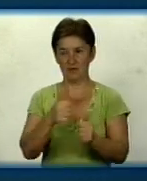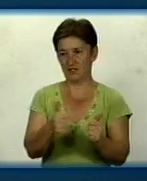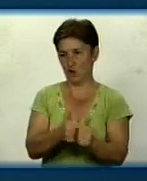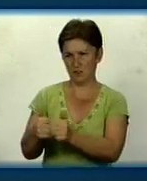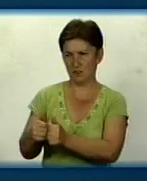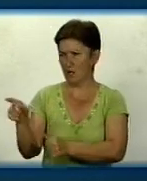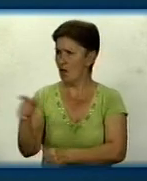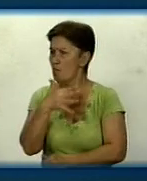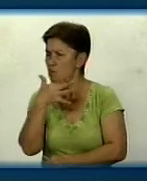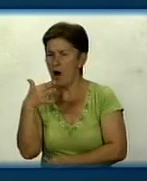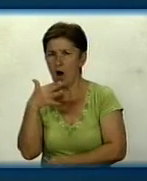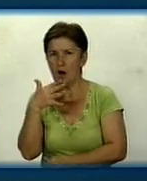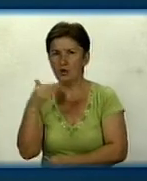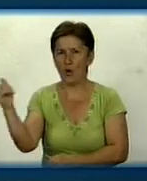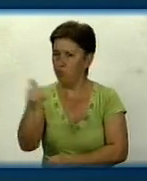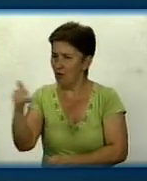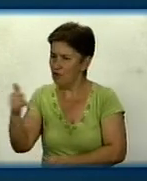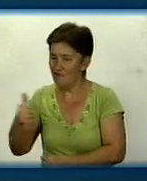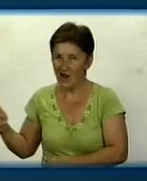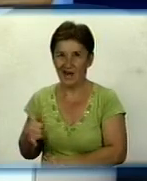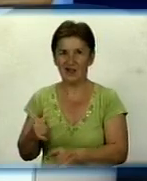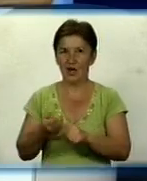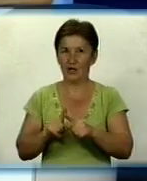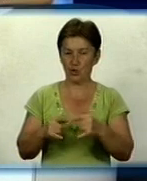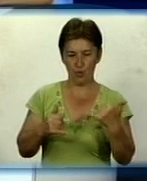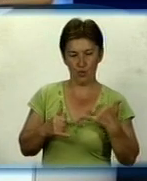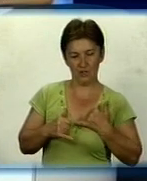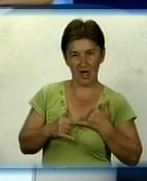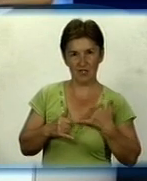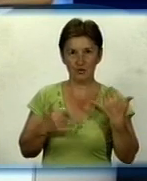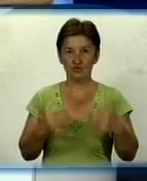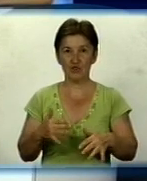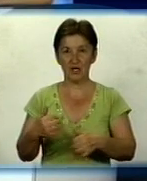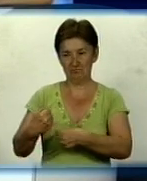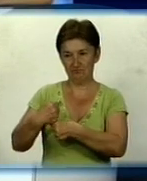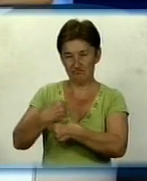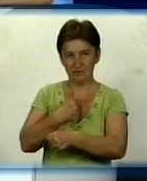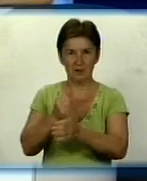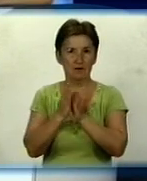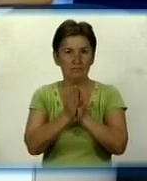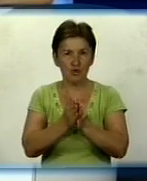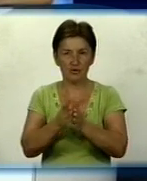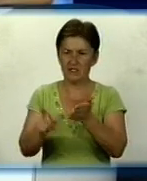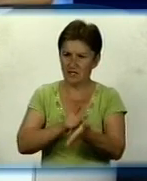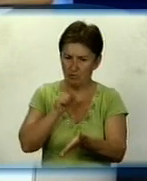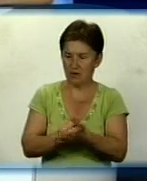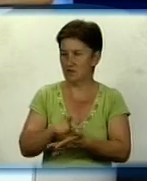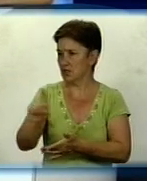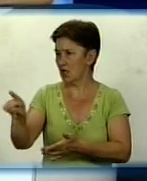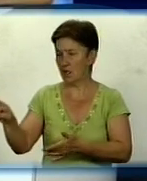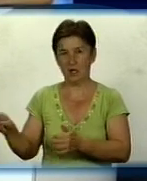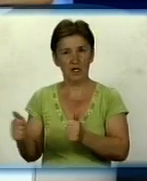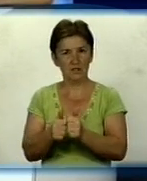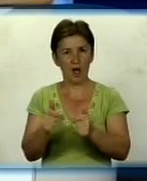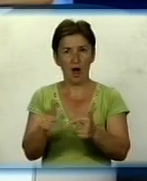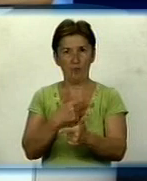що вони забагато поливають. Тому і в нас вже зобов'язують люди або просять там зобов'язати своїх сусідів або